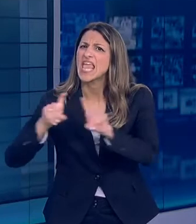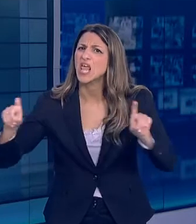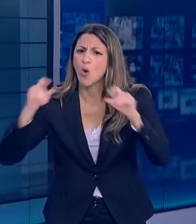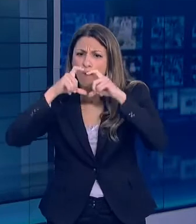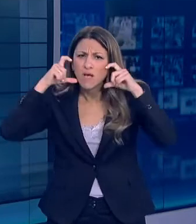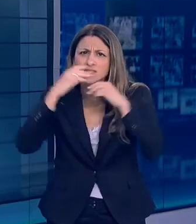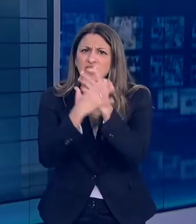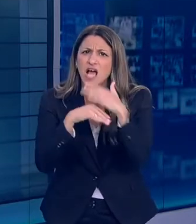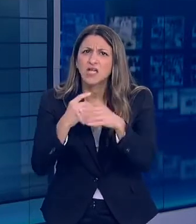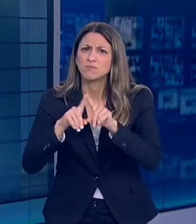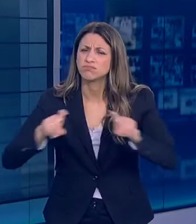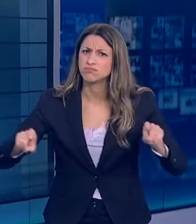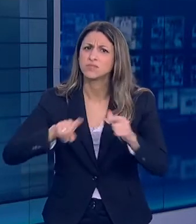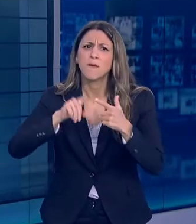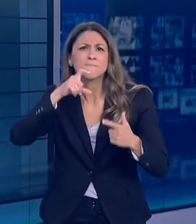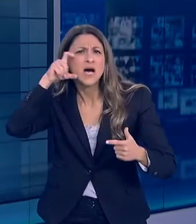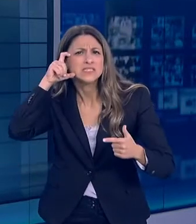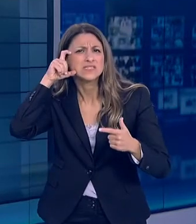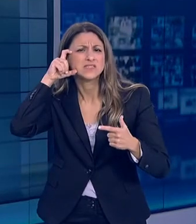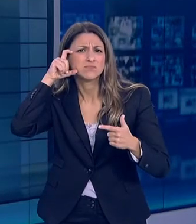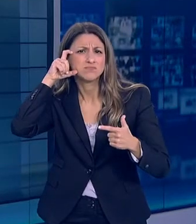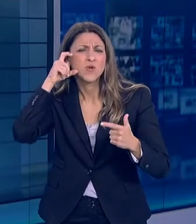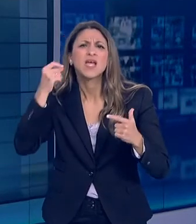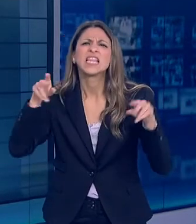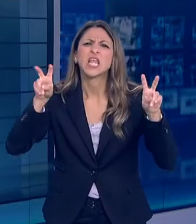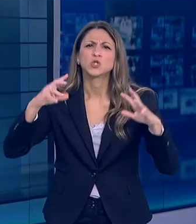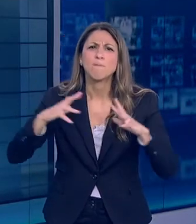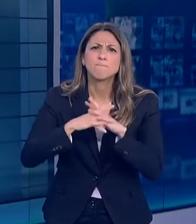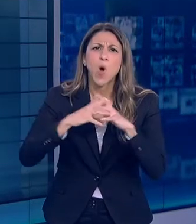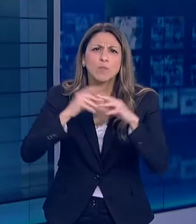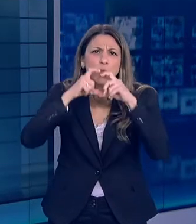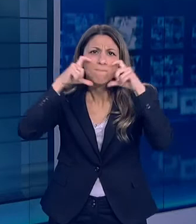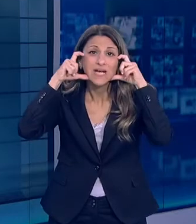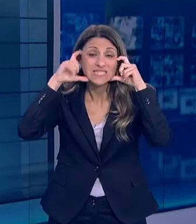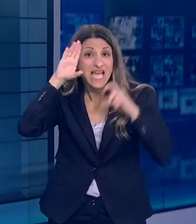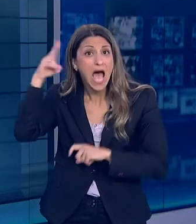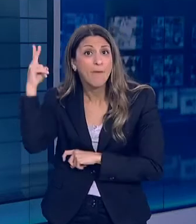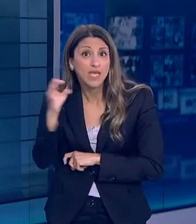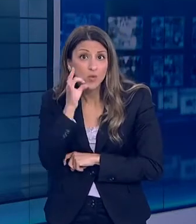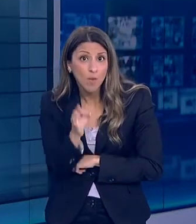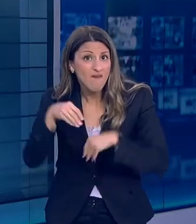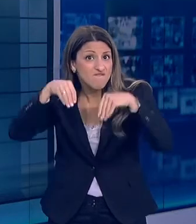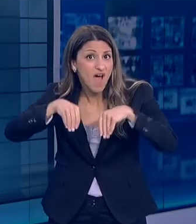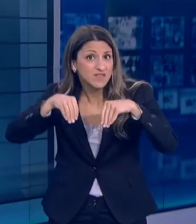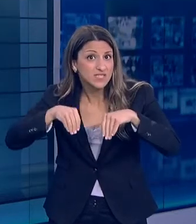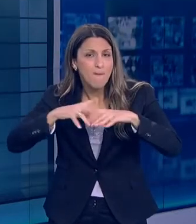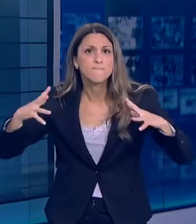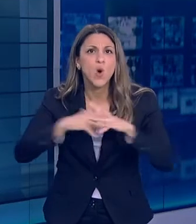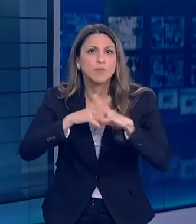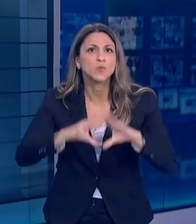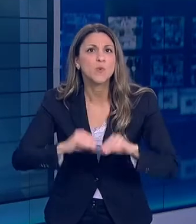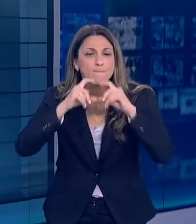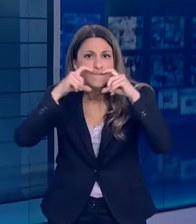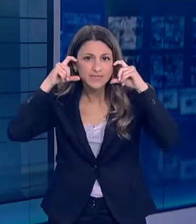τον πόλεμο για τις μάσκες, όπως χαρακτηριστικά τον ονόμασε το Αμερικανικό Δίκτυο CNN η ενίσχυση του εργαστηριακού